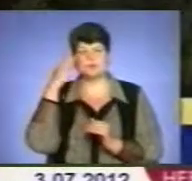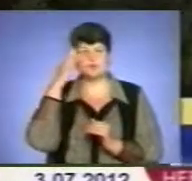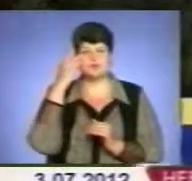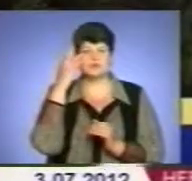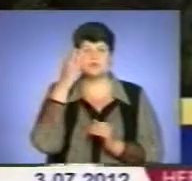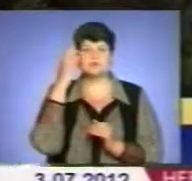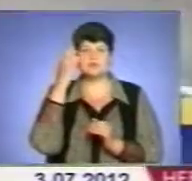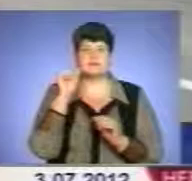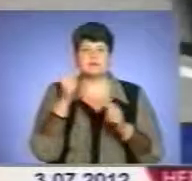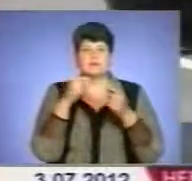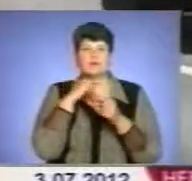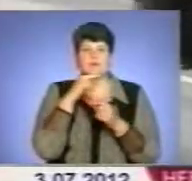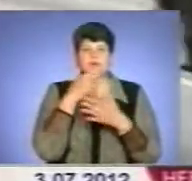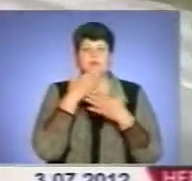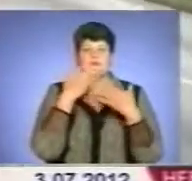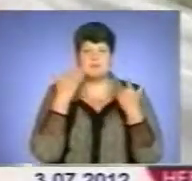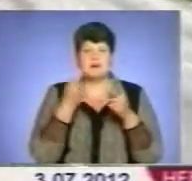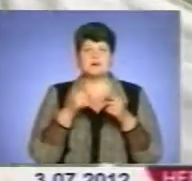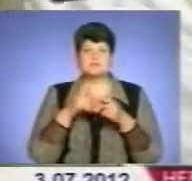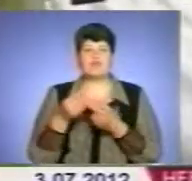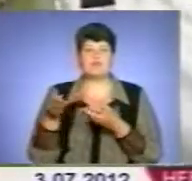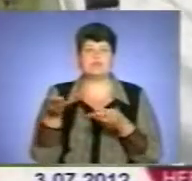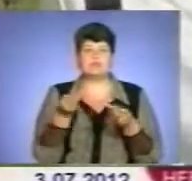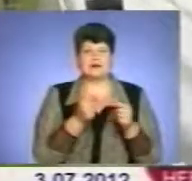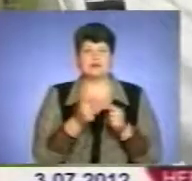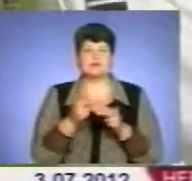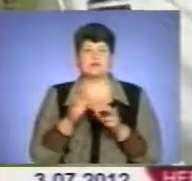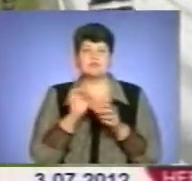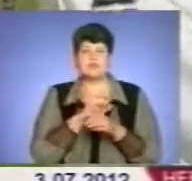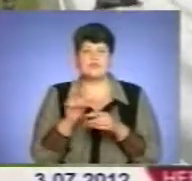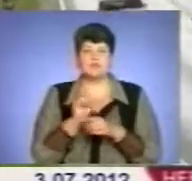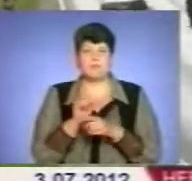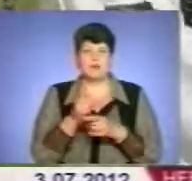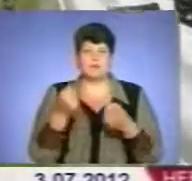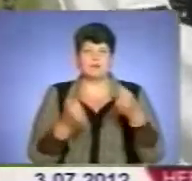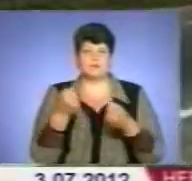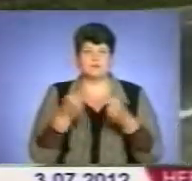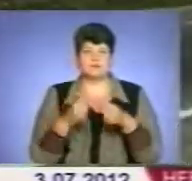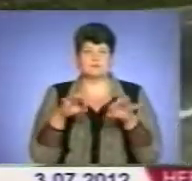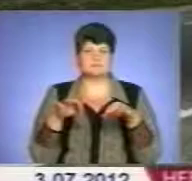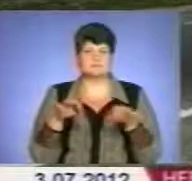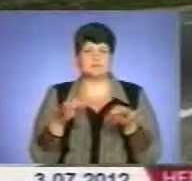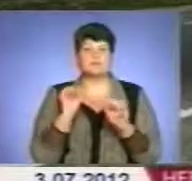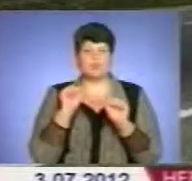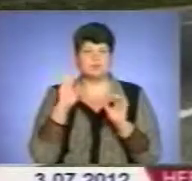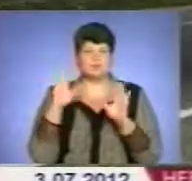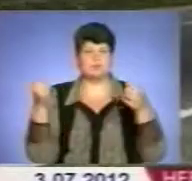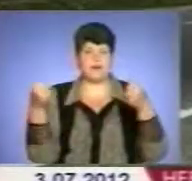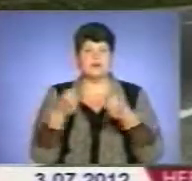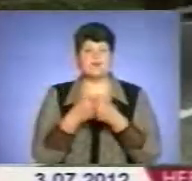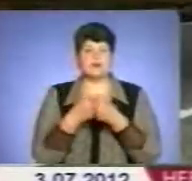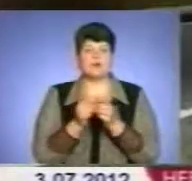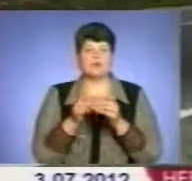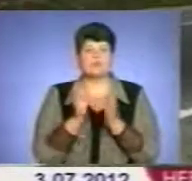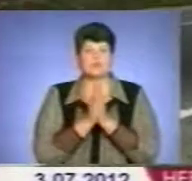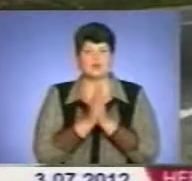увага. А це негативно впливає на безпеку керування транспортними засобами і може призвести до аварій. Відтак водіїв закликають бути